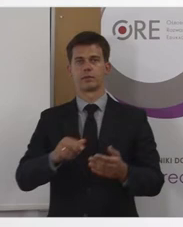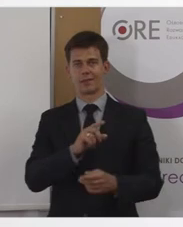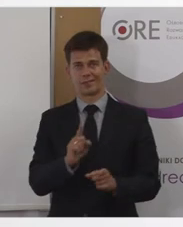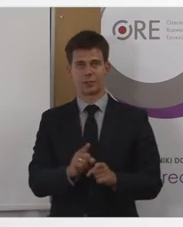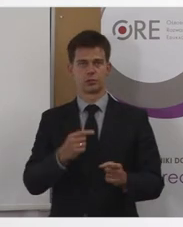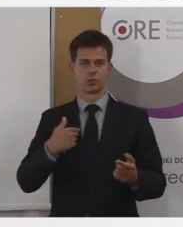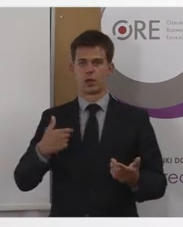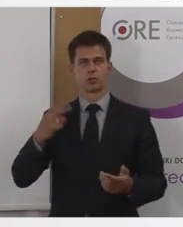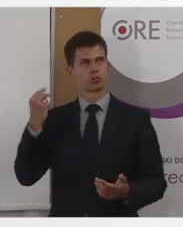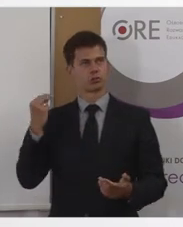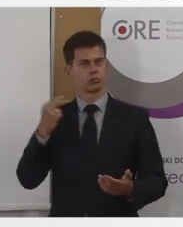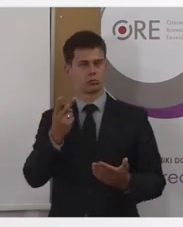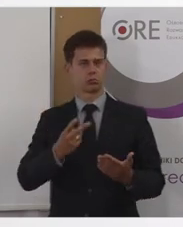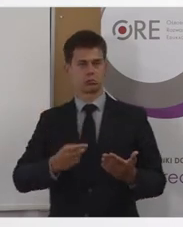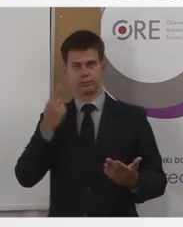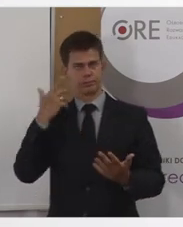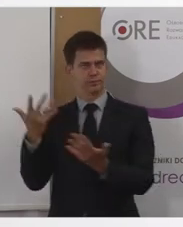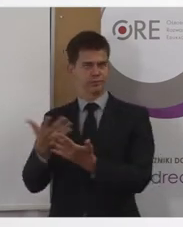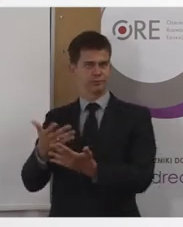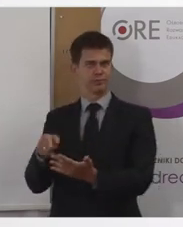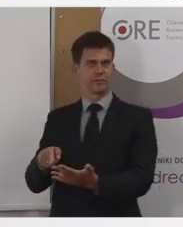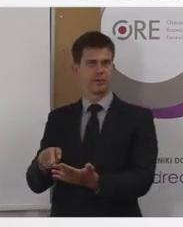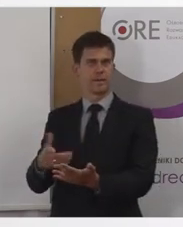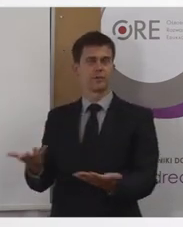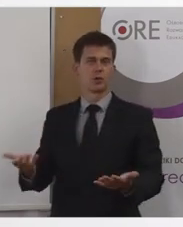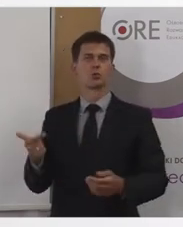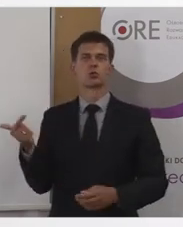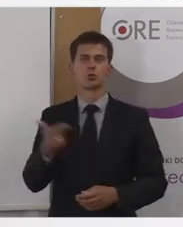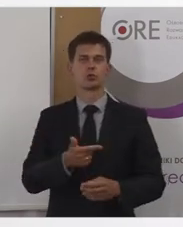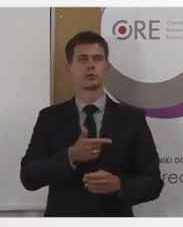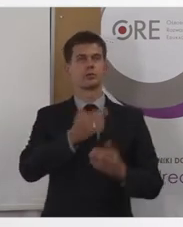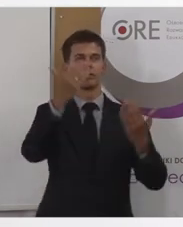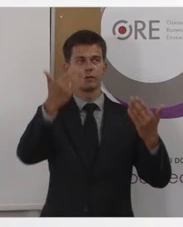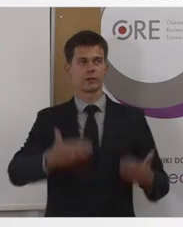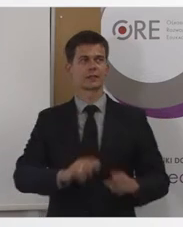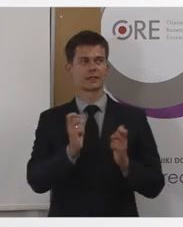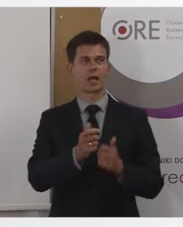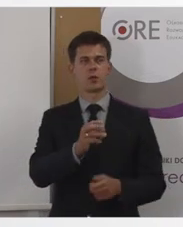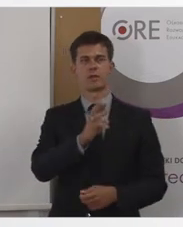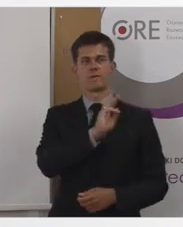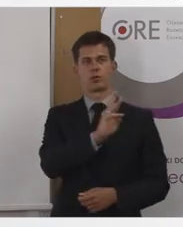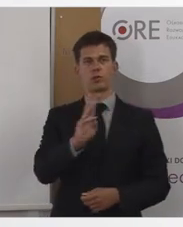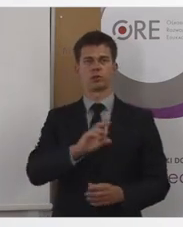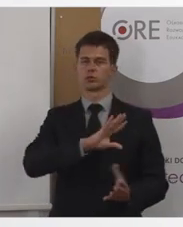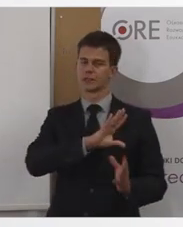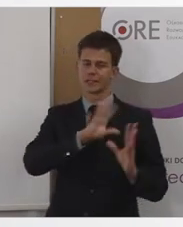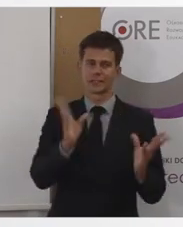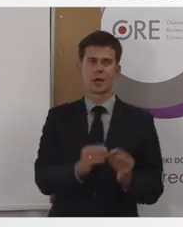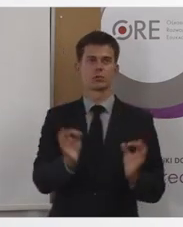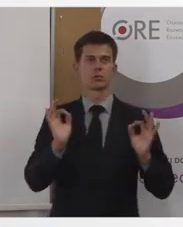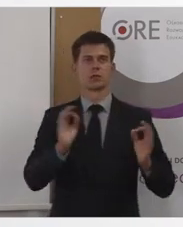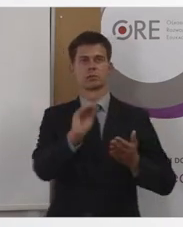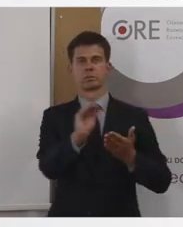gdybyście otrzymali e-podręcznik w takiej postaci i próbowali na przykład wyszukiwać treść za pomocą